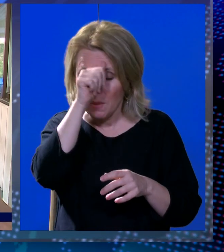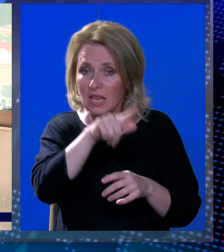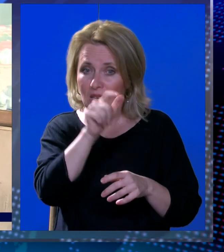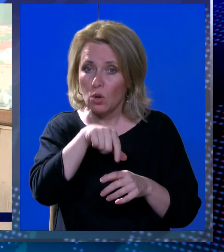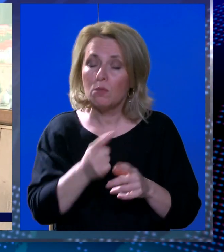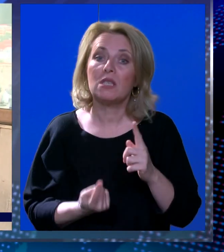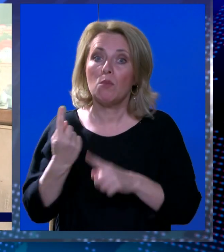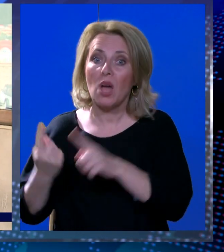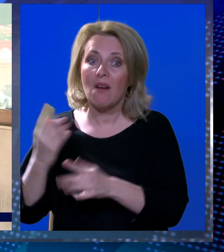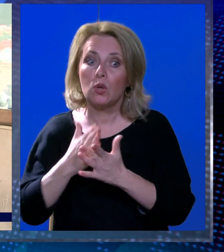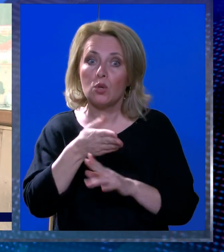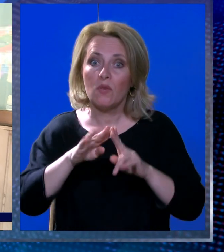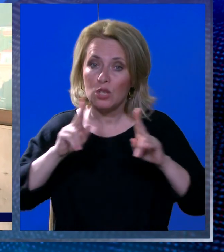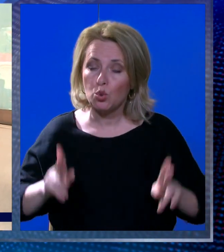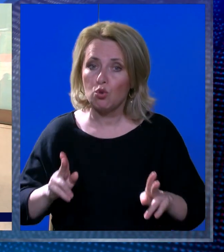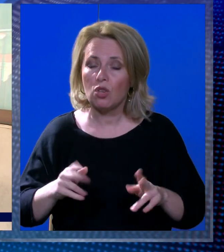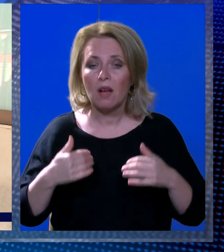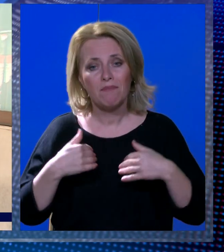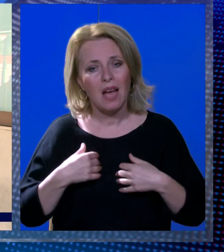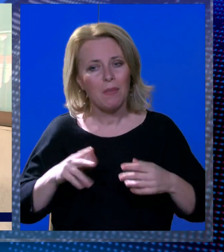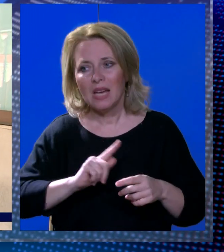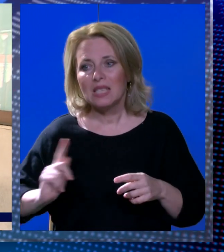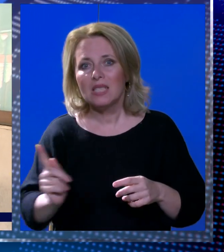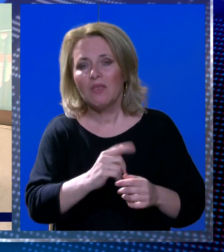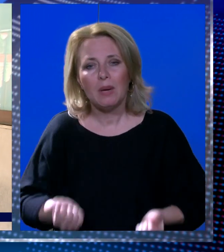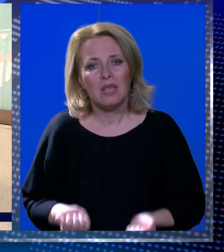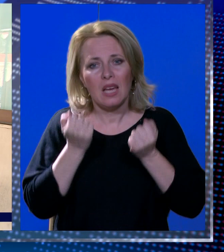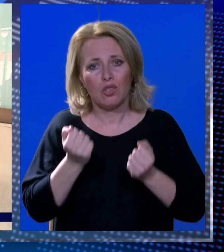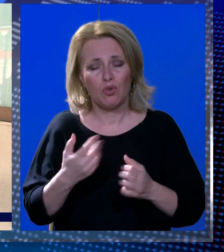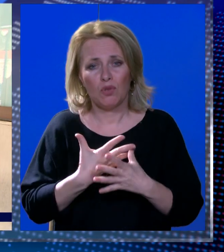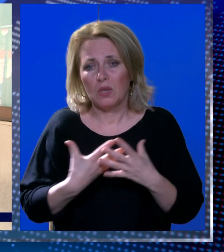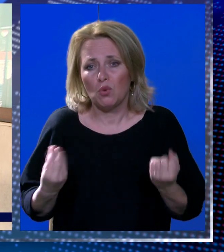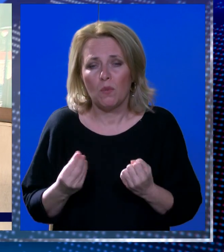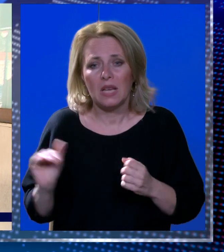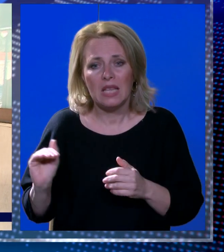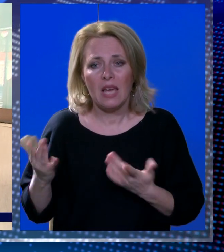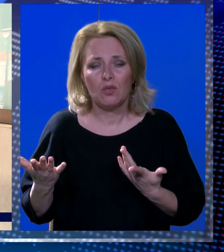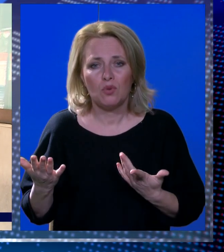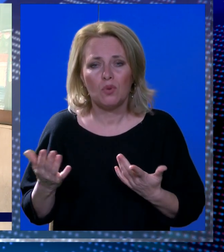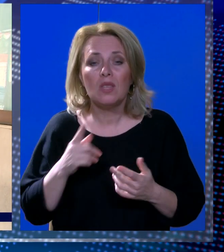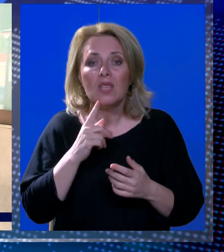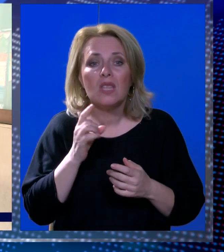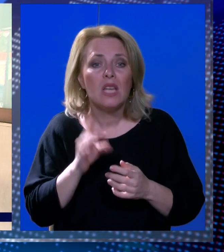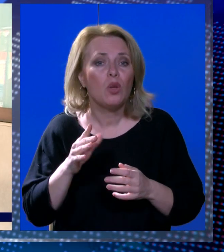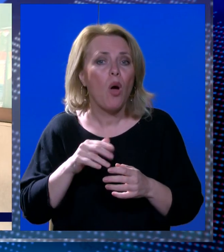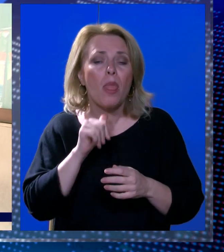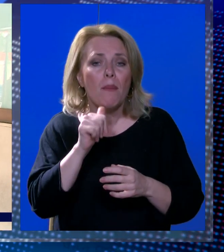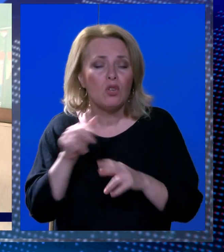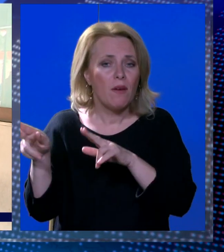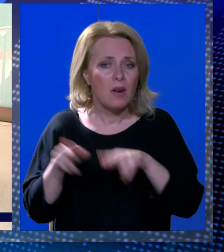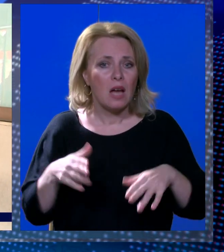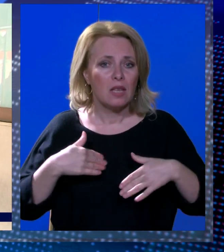suđenja. Svima nama teško je što smo mi izgubili našu djecu. Našu djecu niko ne može vratiti.